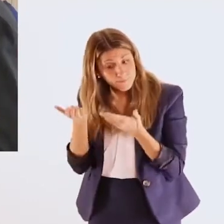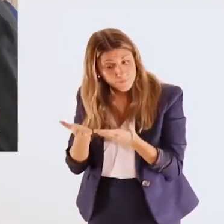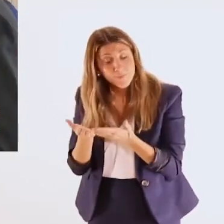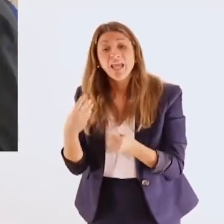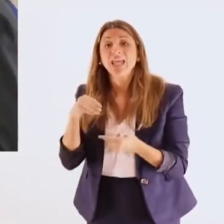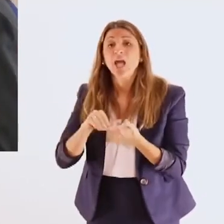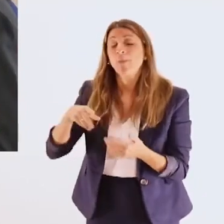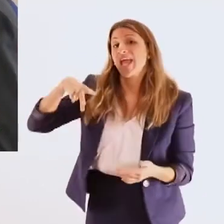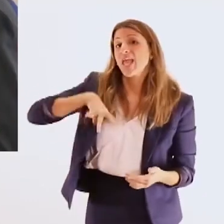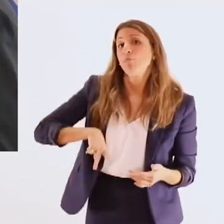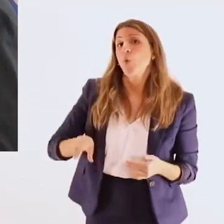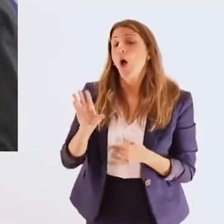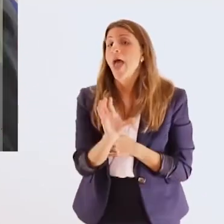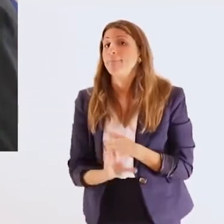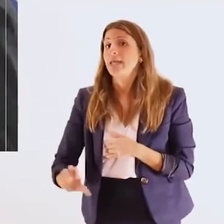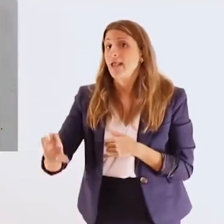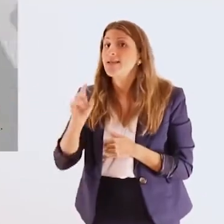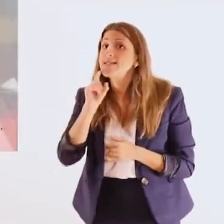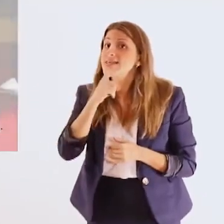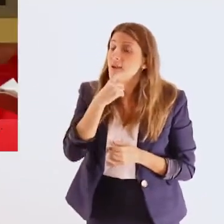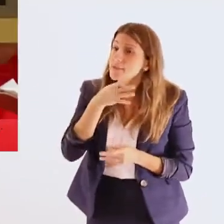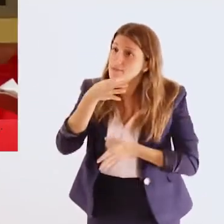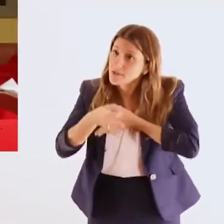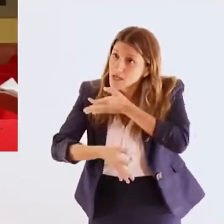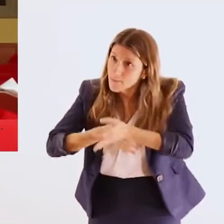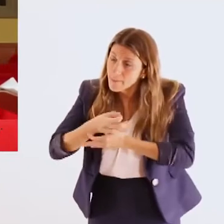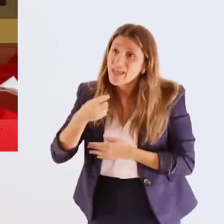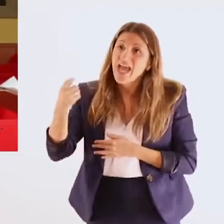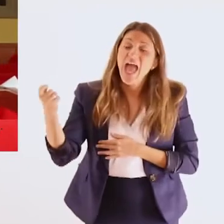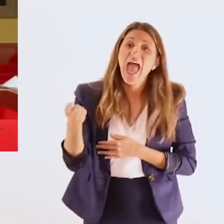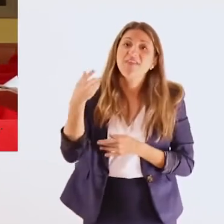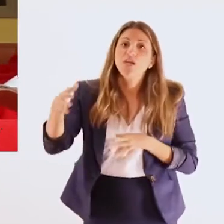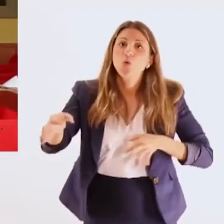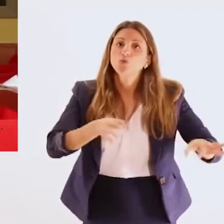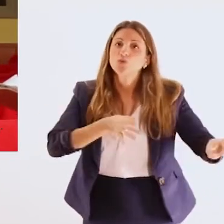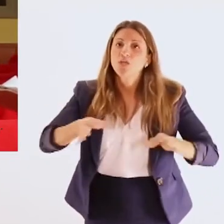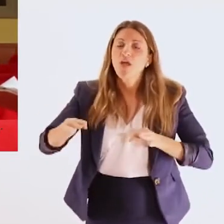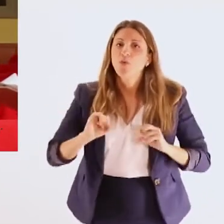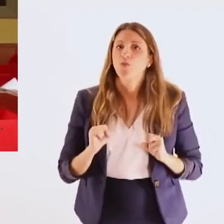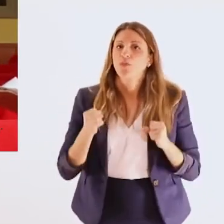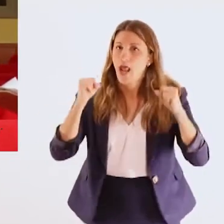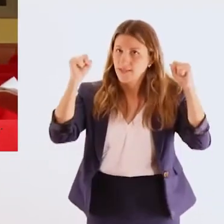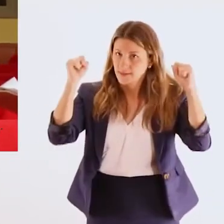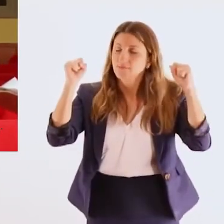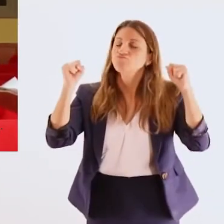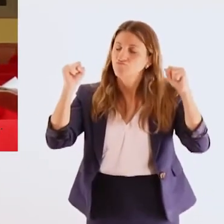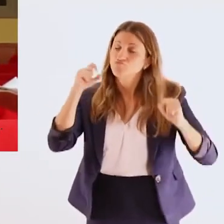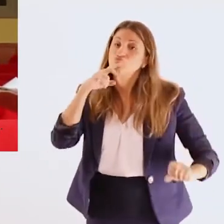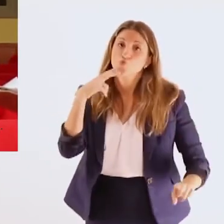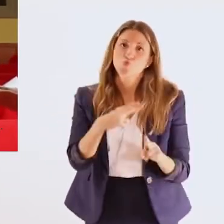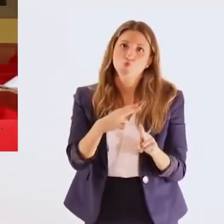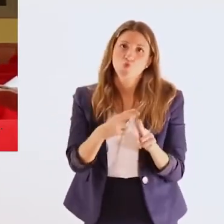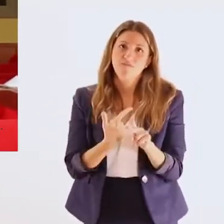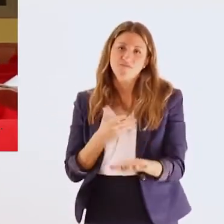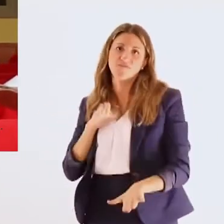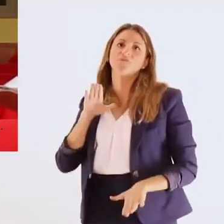στον κύριο Πρωθυπουργό και στον παρόντα Υπουργό Επικρατείας τη θέση μας ότι το Εθνικό